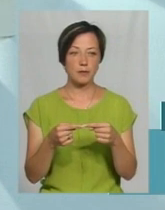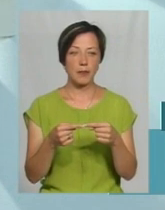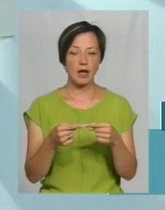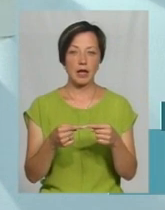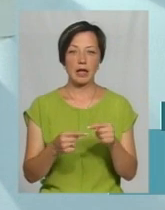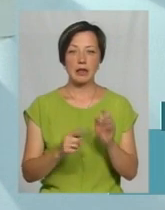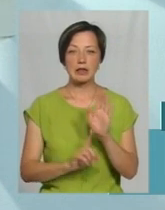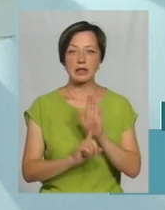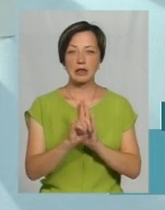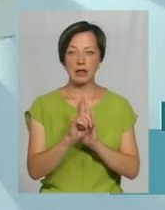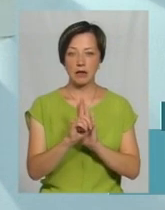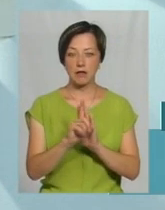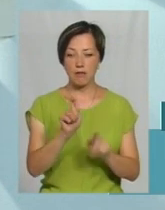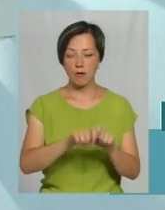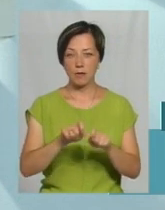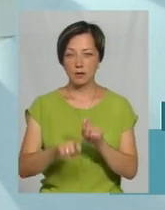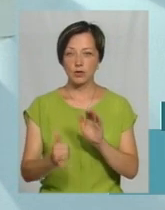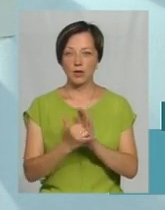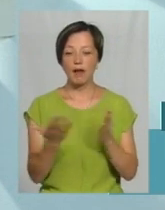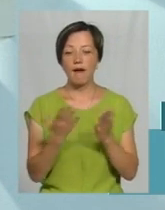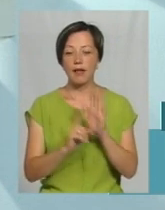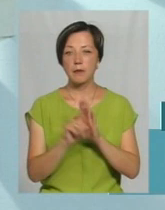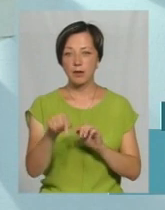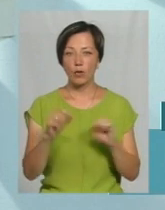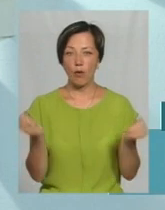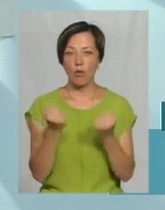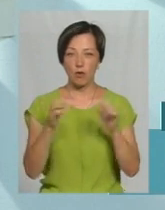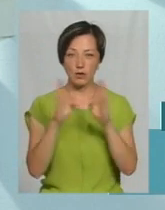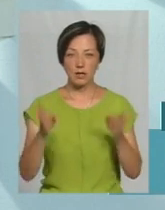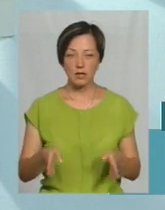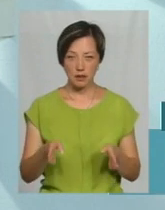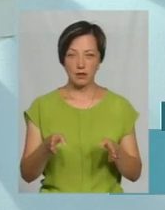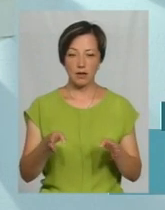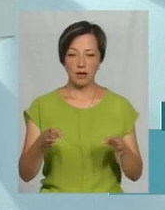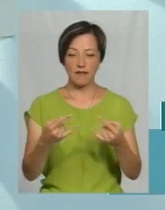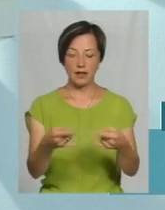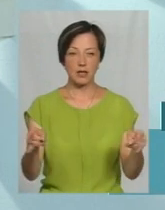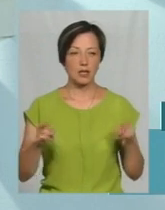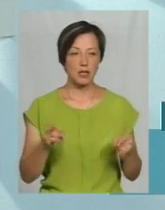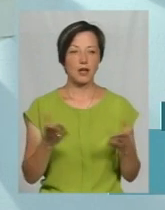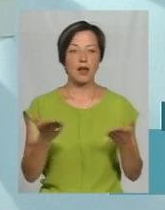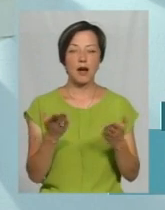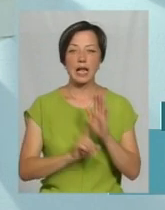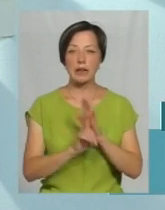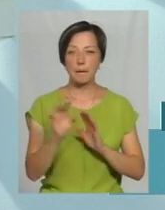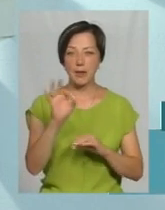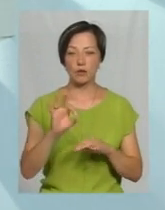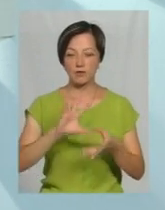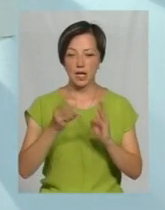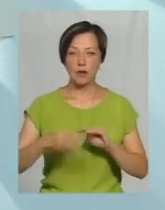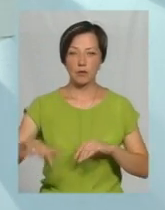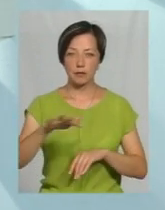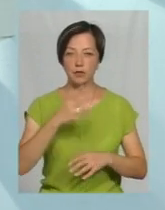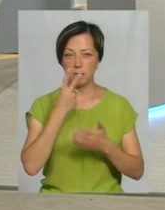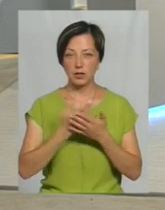термометри, де було встановлено, яка температура в холодильних вітринах і яка температура взагалі в приміщенні. Як